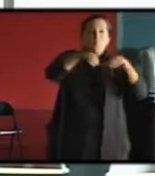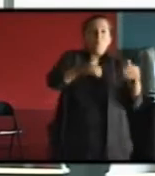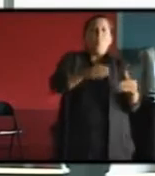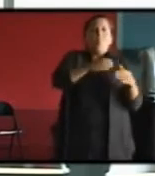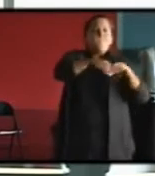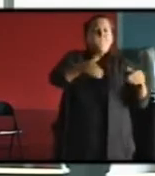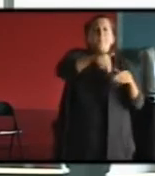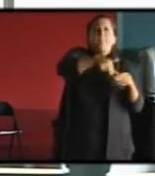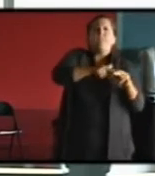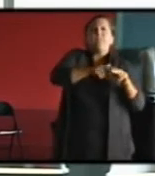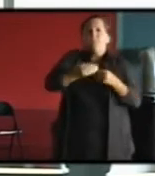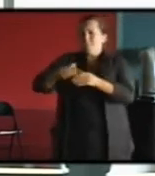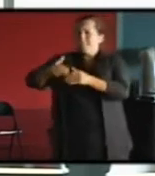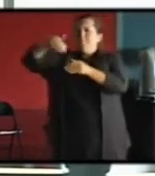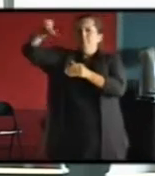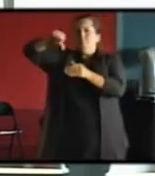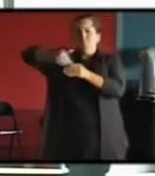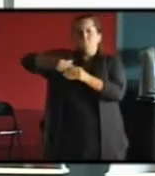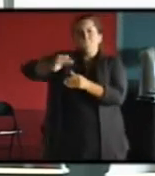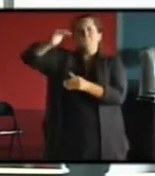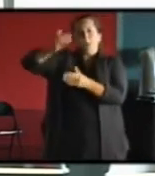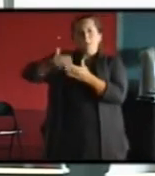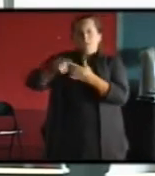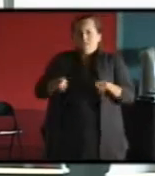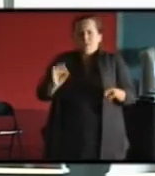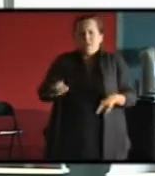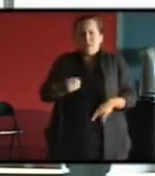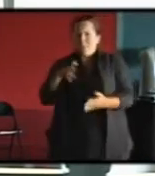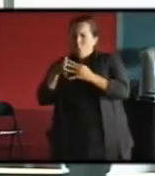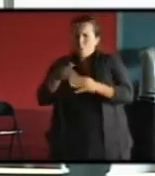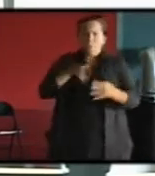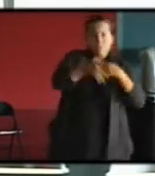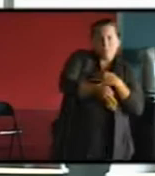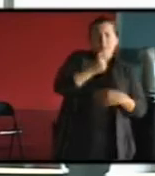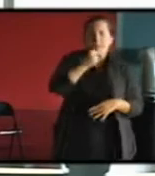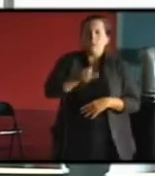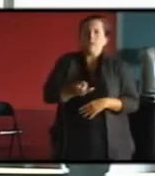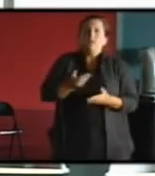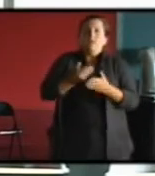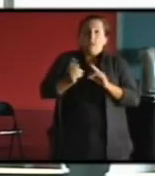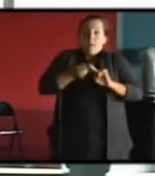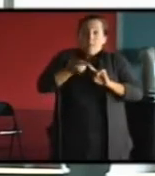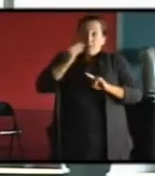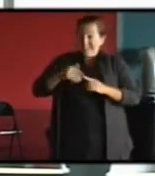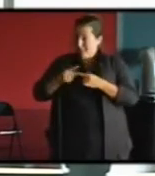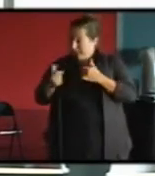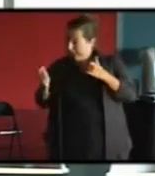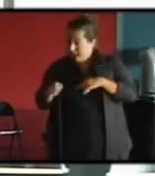béton. Et donc, ces deux critères-là nous sont très importants pour définir à partir de là quel type de